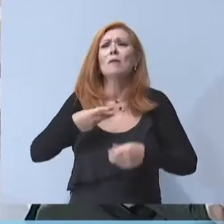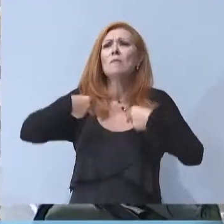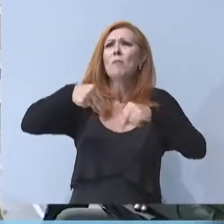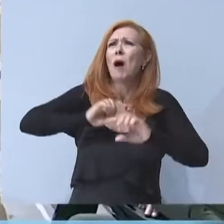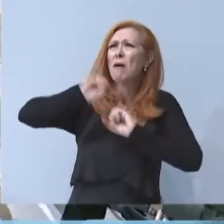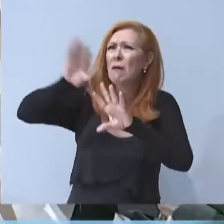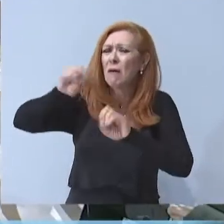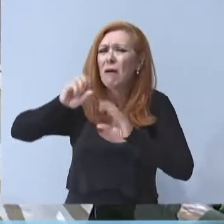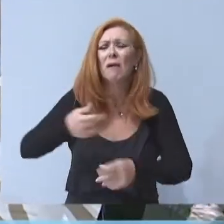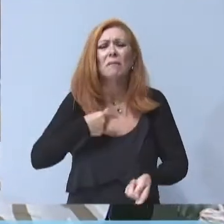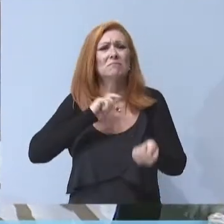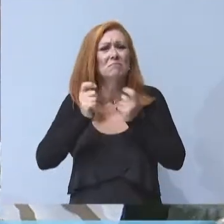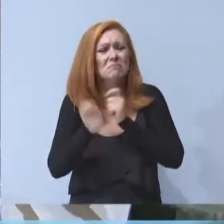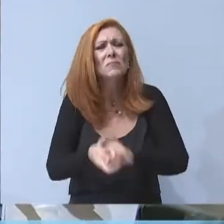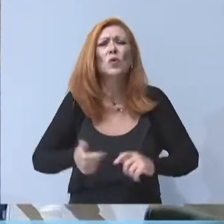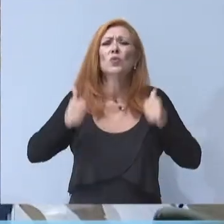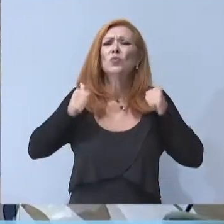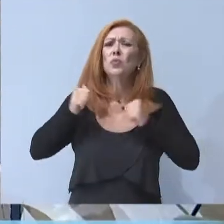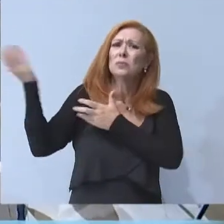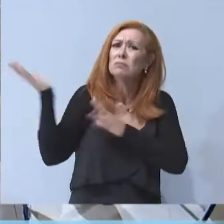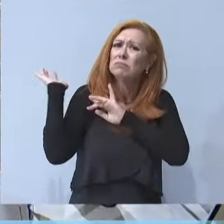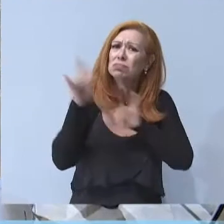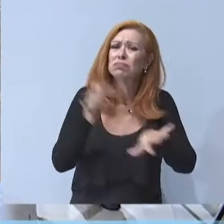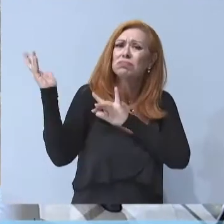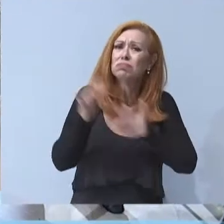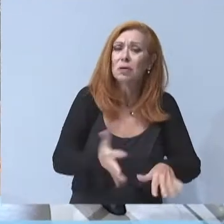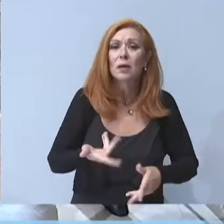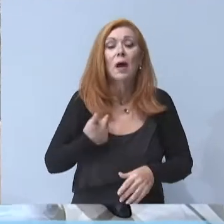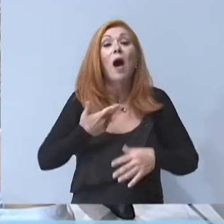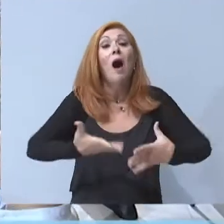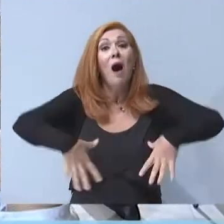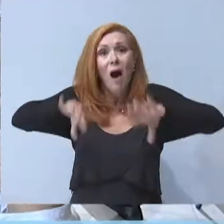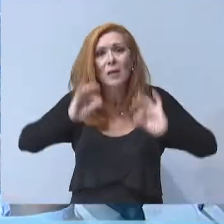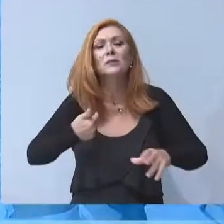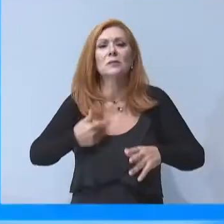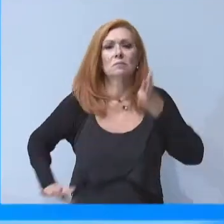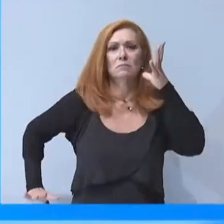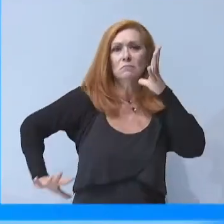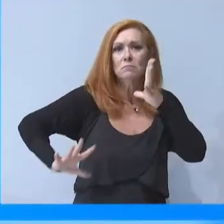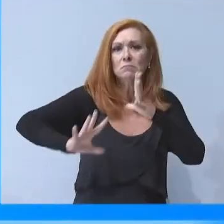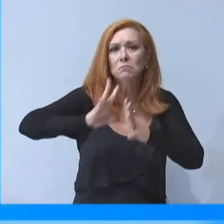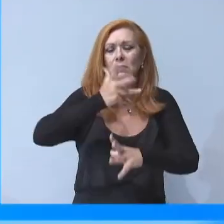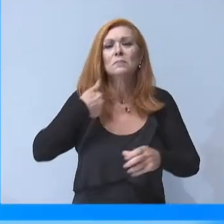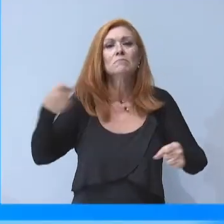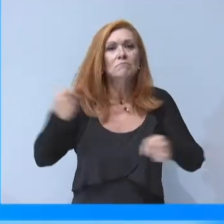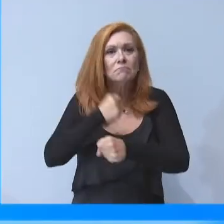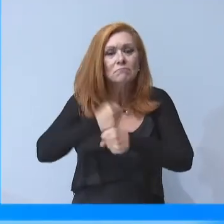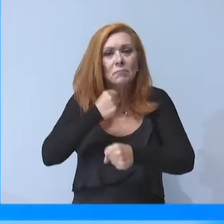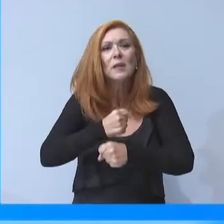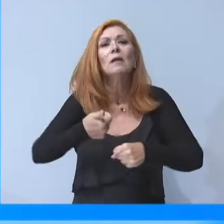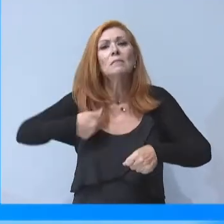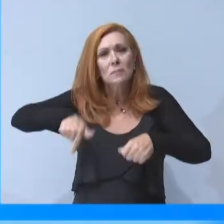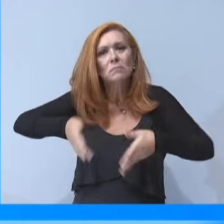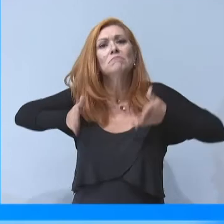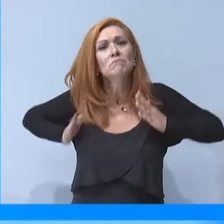της μεταποίησης, των τουριστικών αφήξεων. Βάλαμε μπροστά τις μηχανές της ανάπτυξης και είμαστε ήδη σε δρόμο που μας πάει πιο γρήγορα,